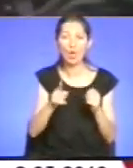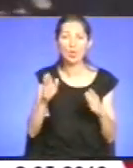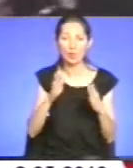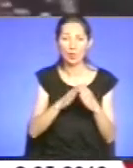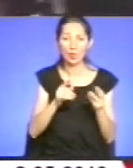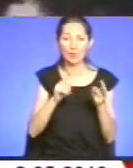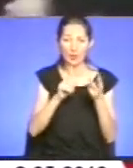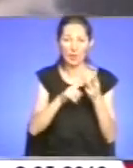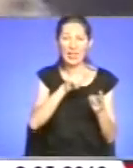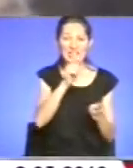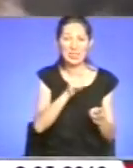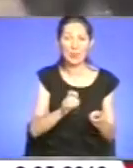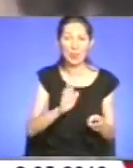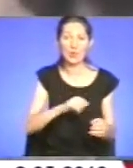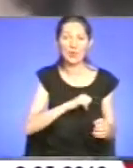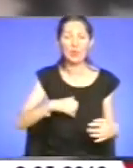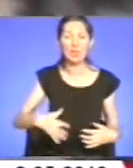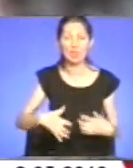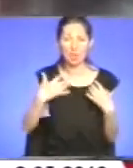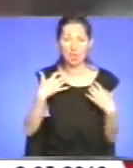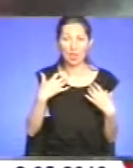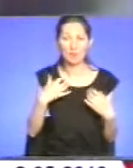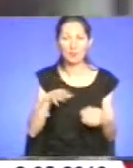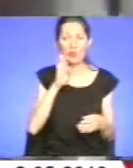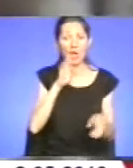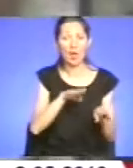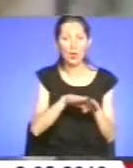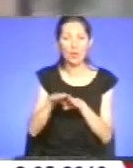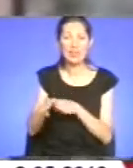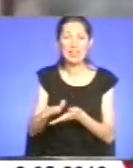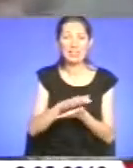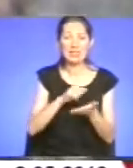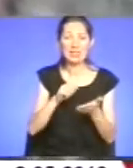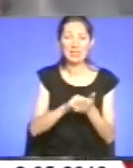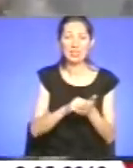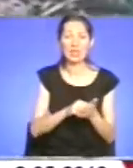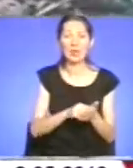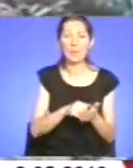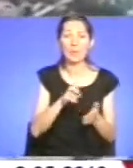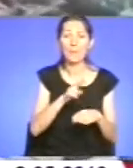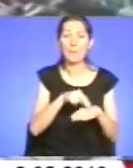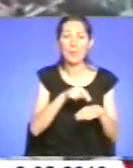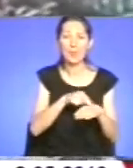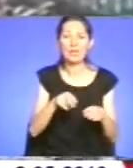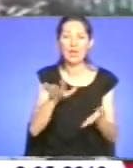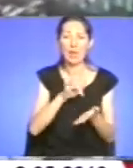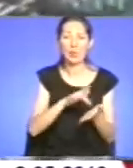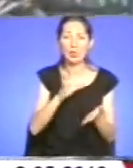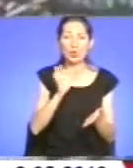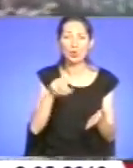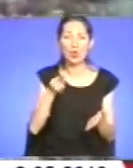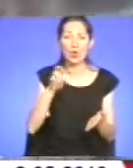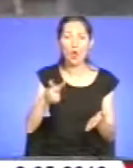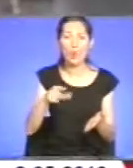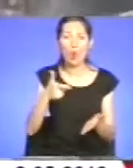найстрашнішим. Ірина Максимова порівнює його зі знищенням біблійних міст Содому і Гомори. Чорне від